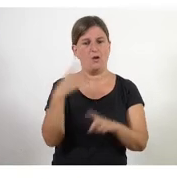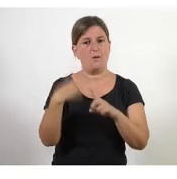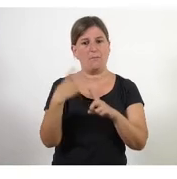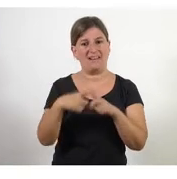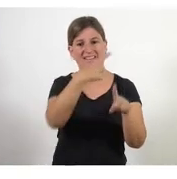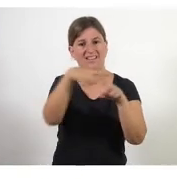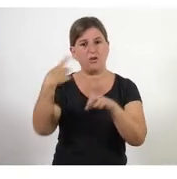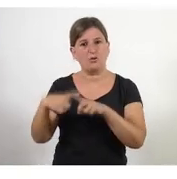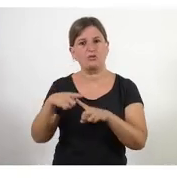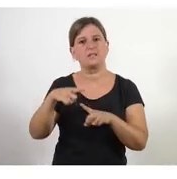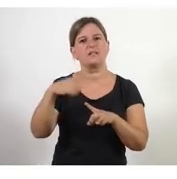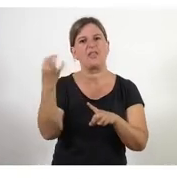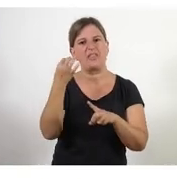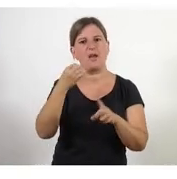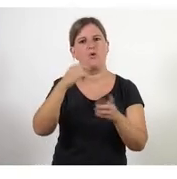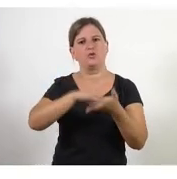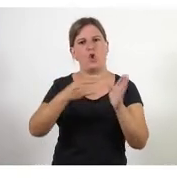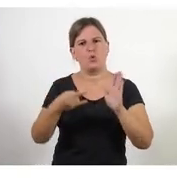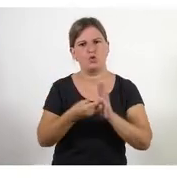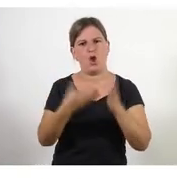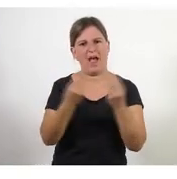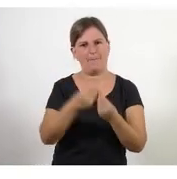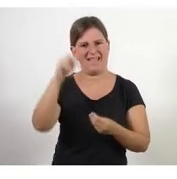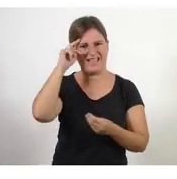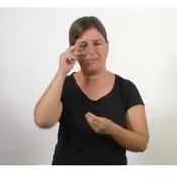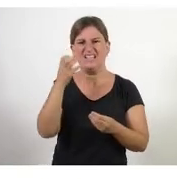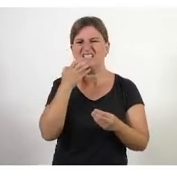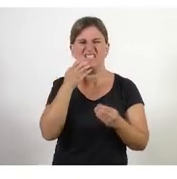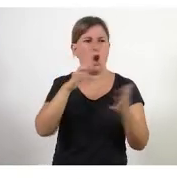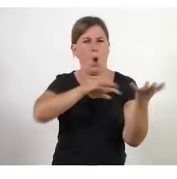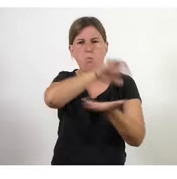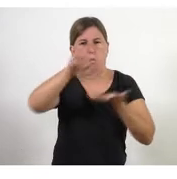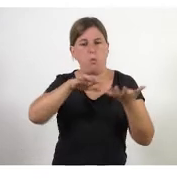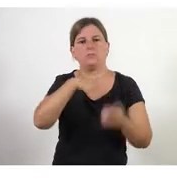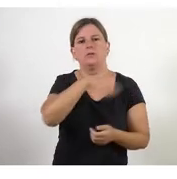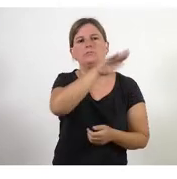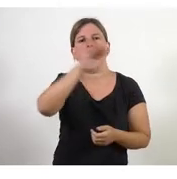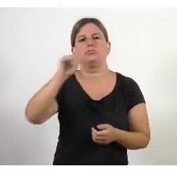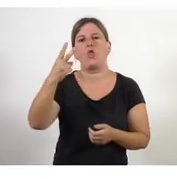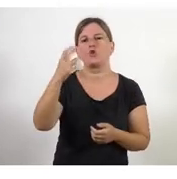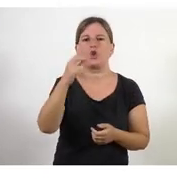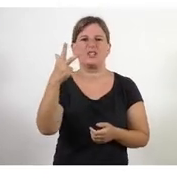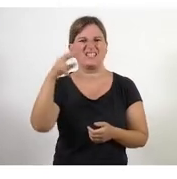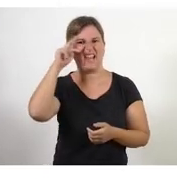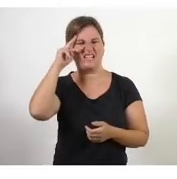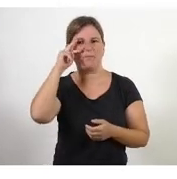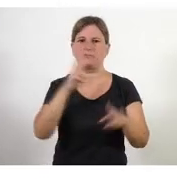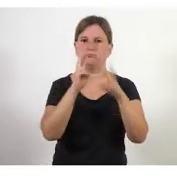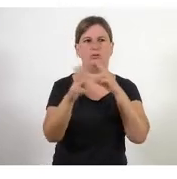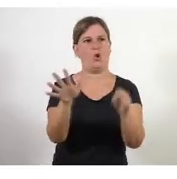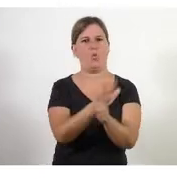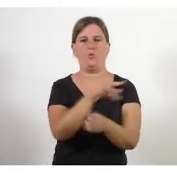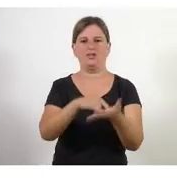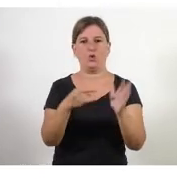amb persones expertes quan tu tens un problema complicat crides a dos o tres experts i et donen la solució